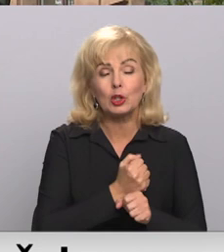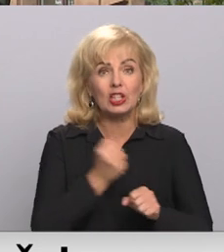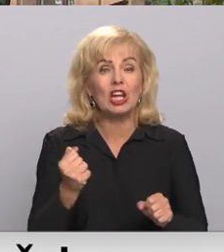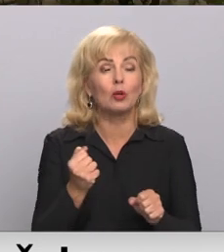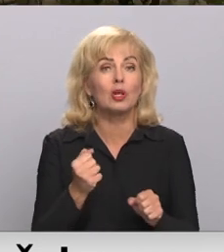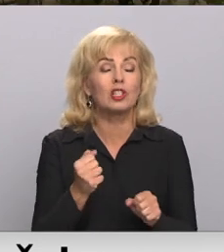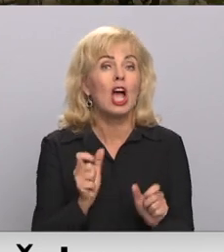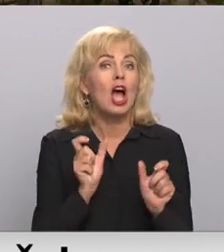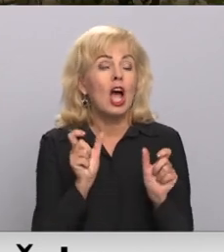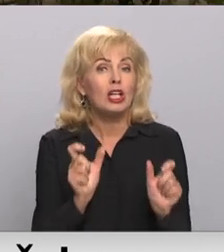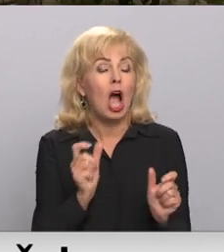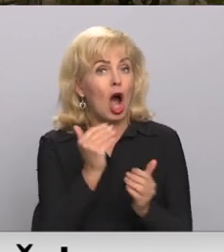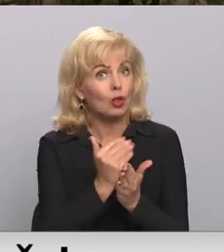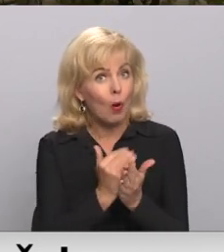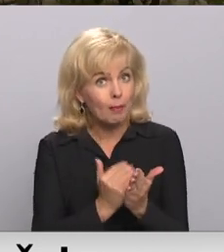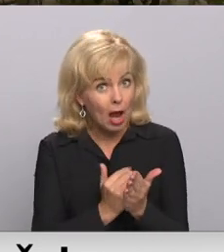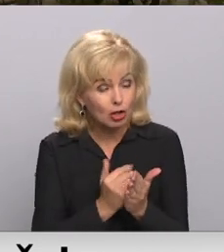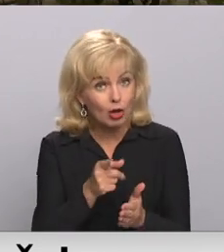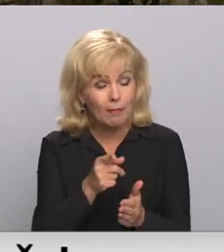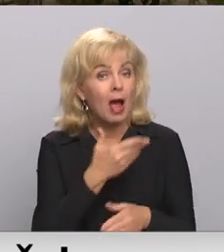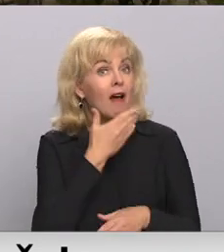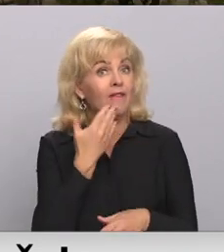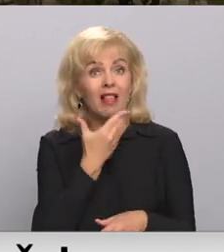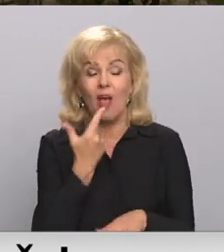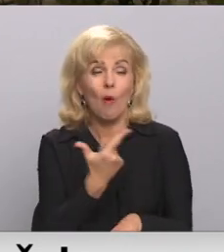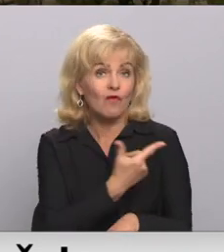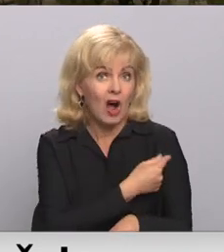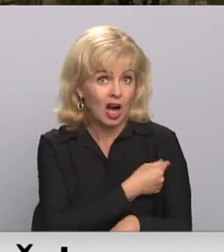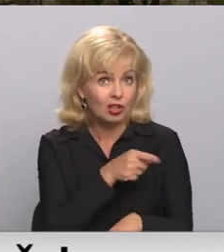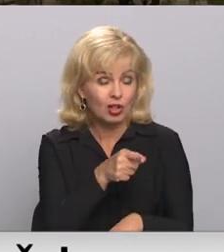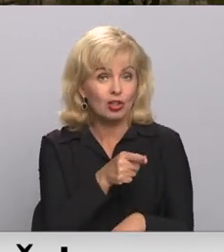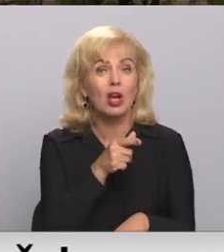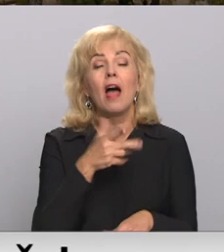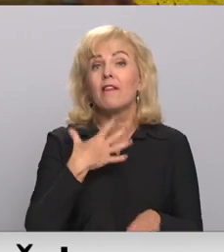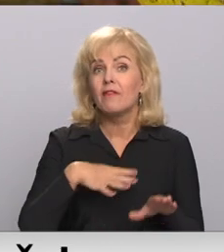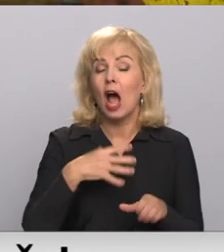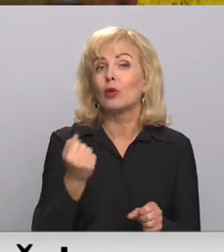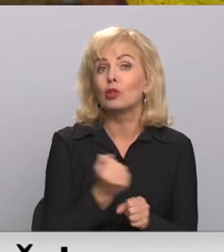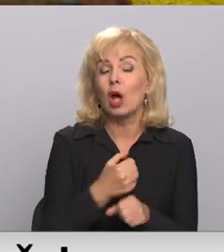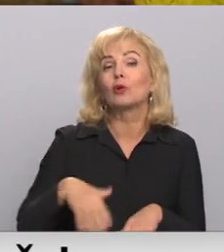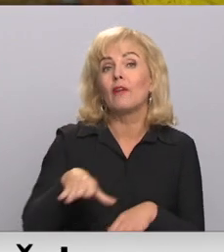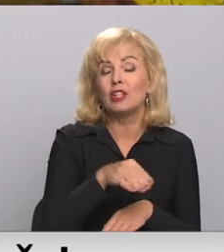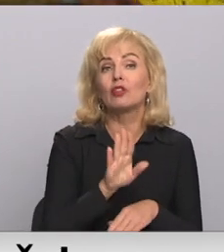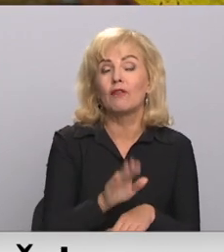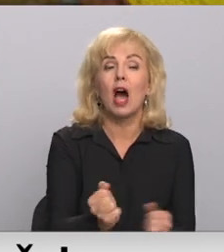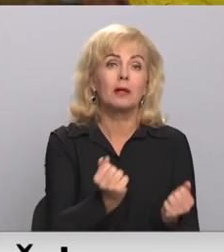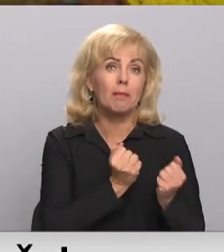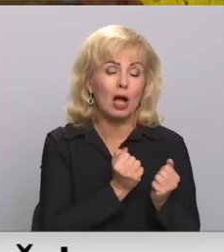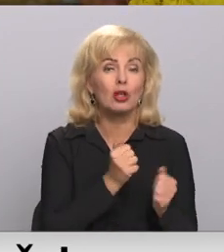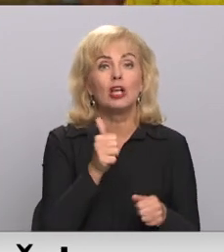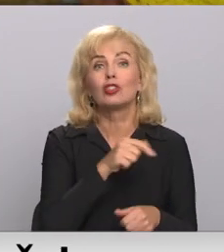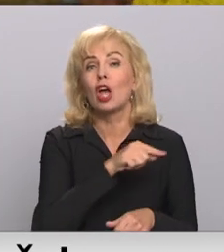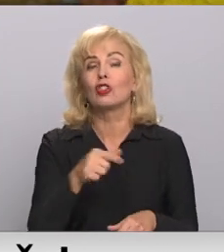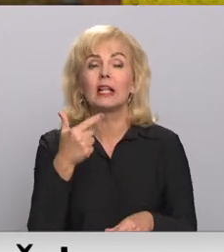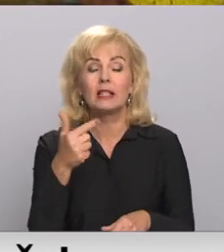ierobežojumus. Viņš norādīja, ka gadījumā, ja tie, kas vēl nav vakcinējušies, to vēlētos darīt, visus varētu pasargāt 6 līdz 7